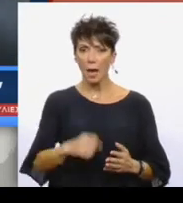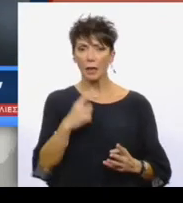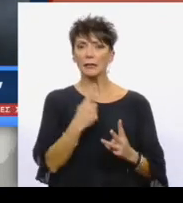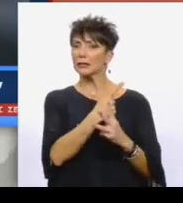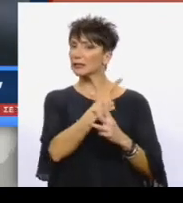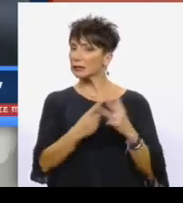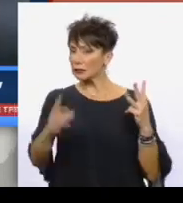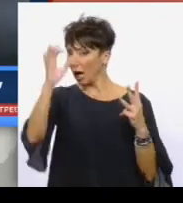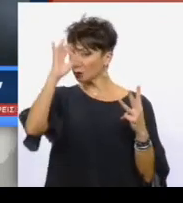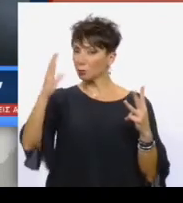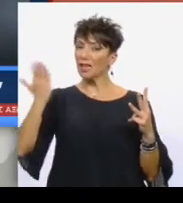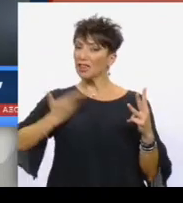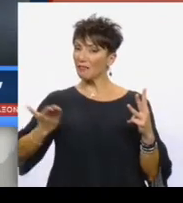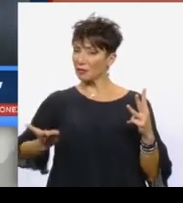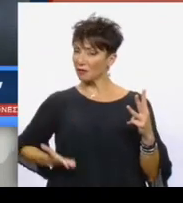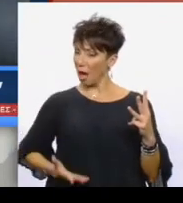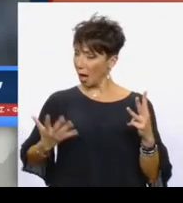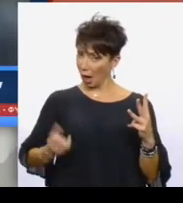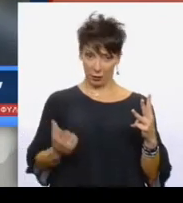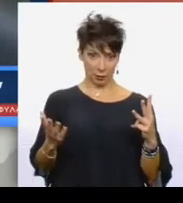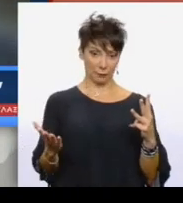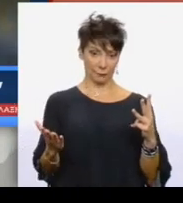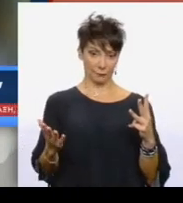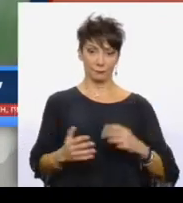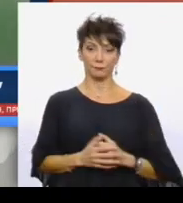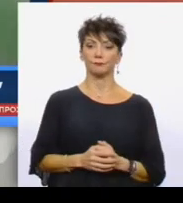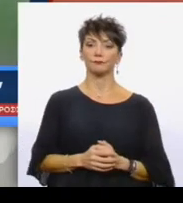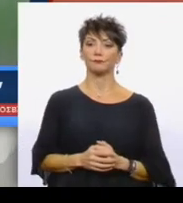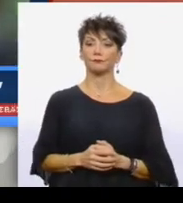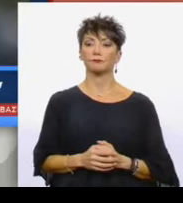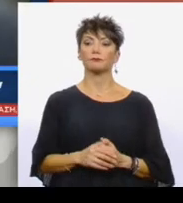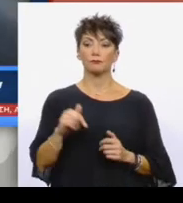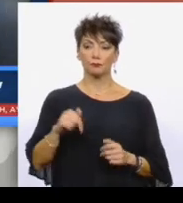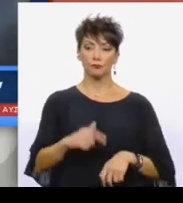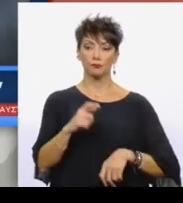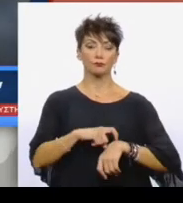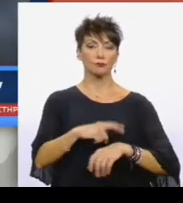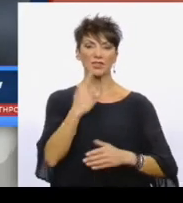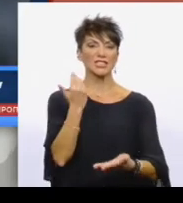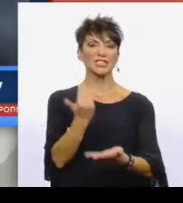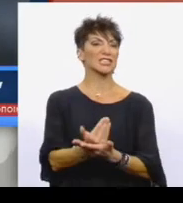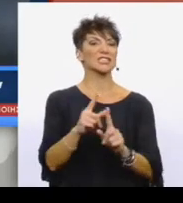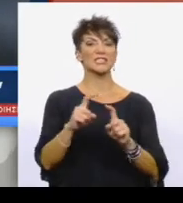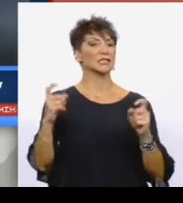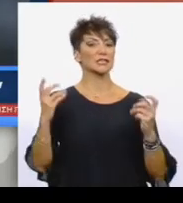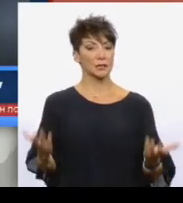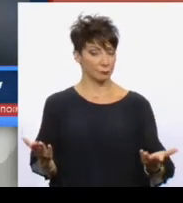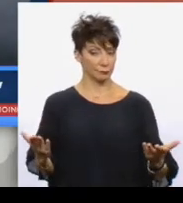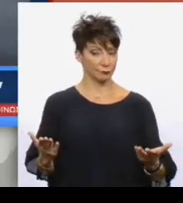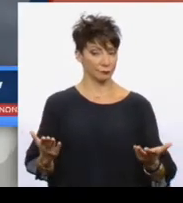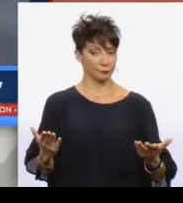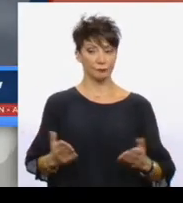αστυνομικοί τραυματίες. Σε κάθε περίπτωση, εμείς αυτό που ζητάμε, ακόμα και